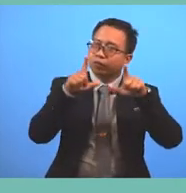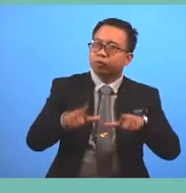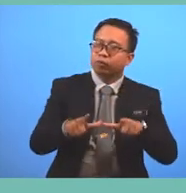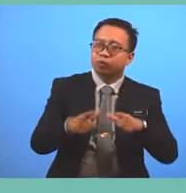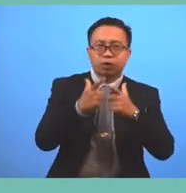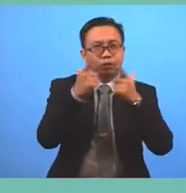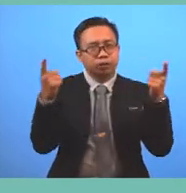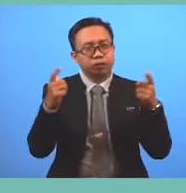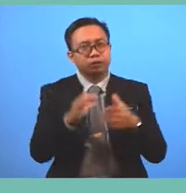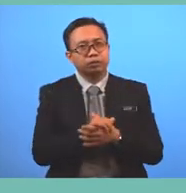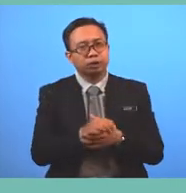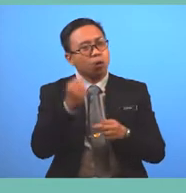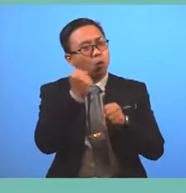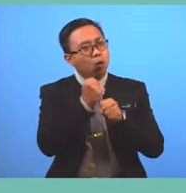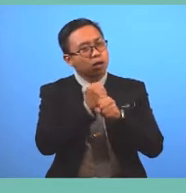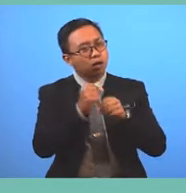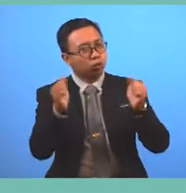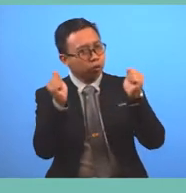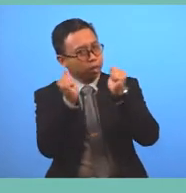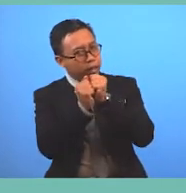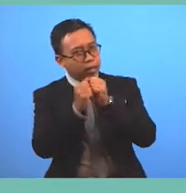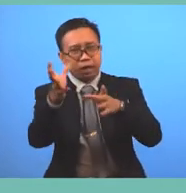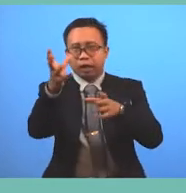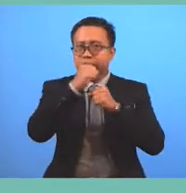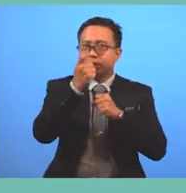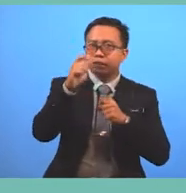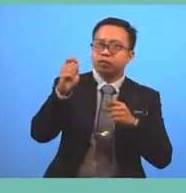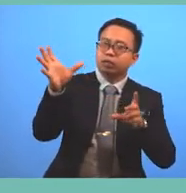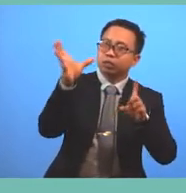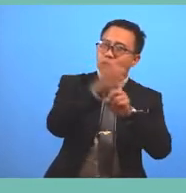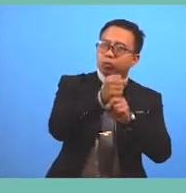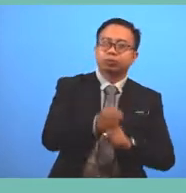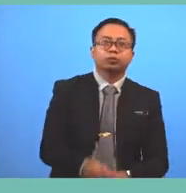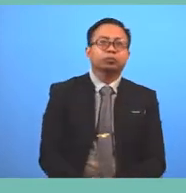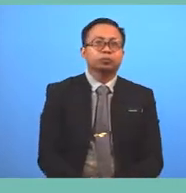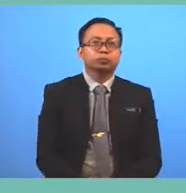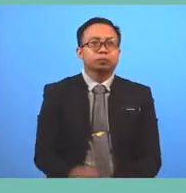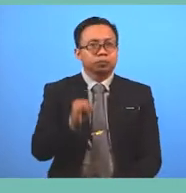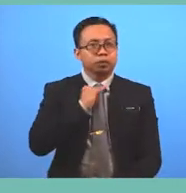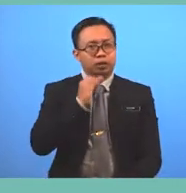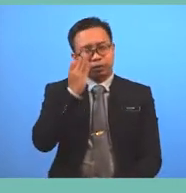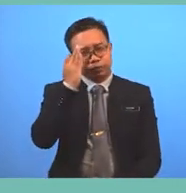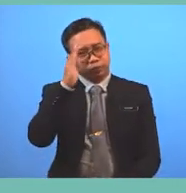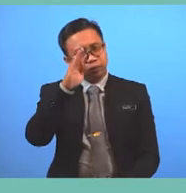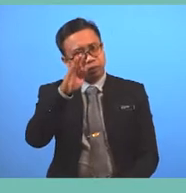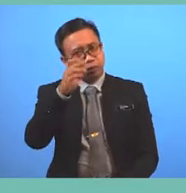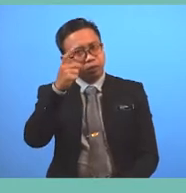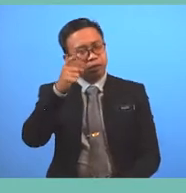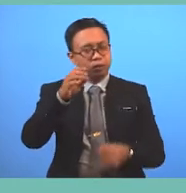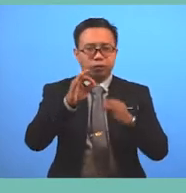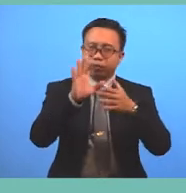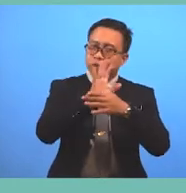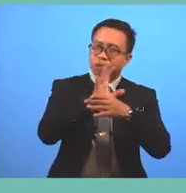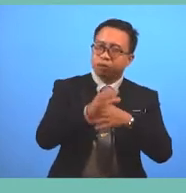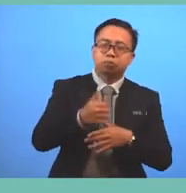aside and work together to achieve a common goal I found this film very entertaining